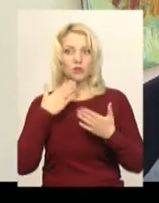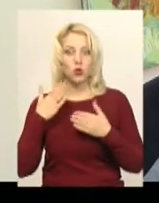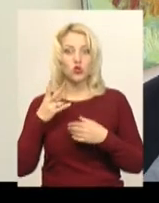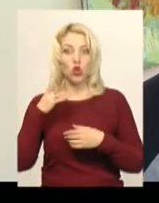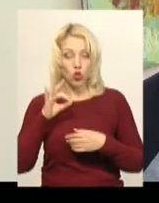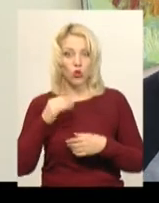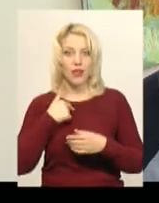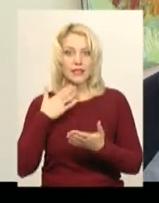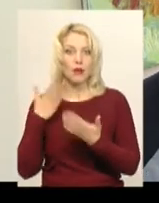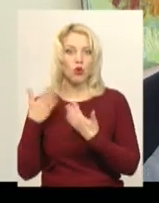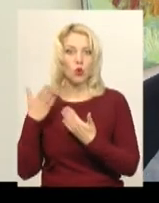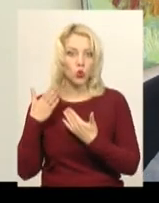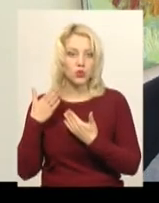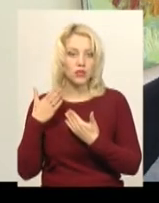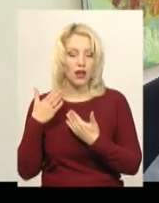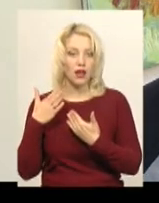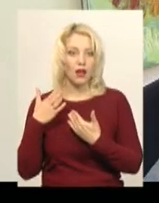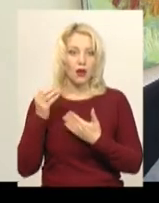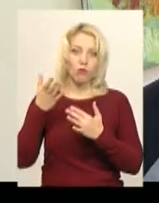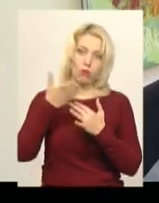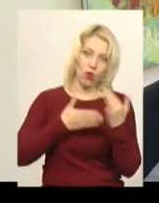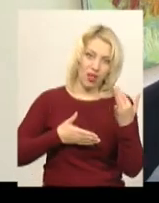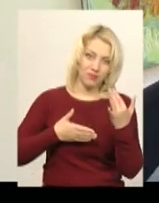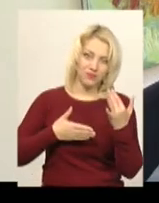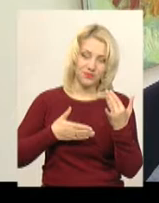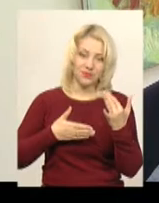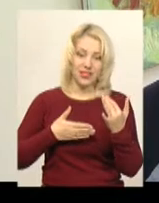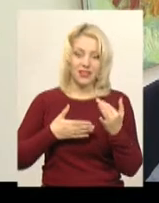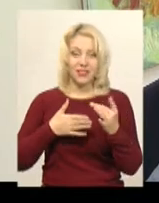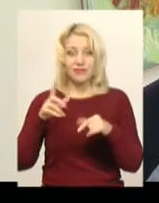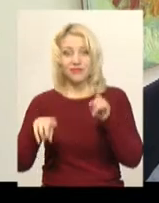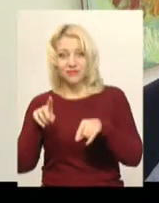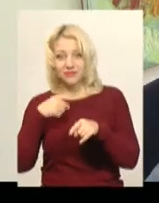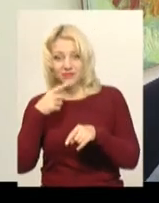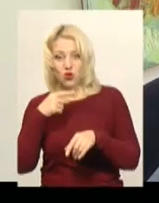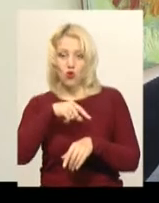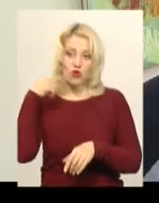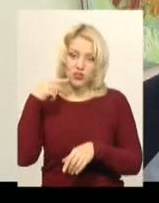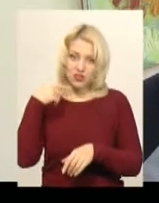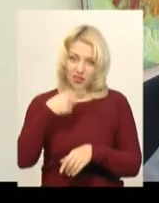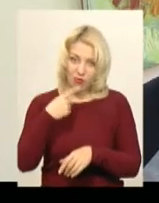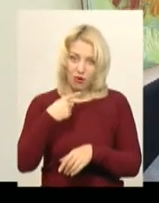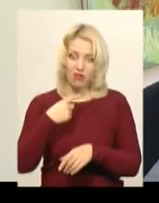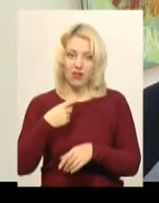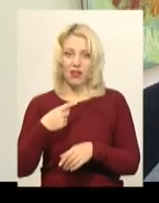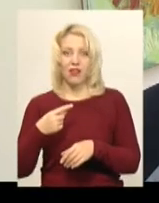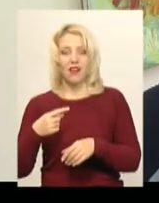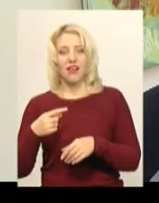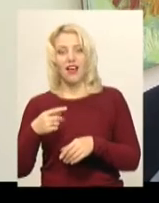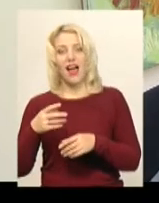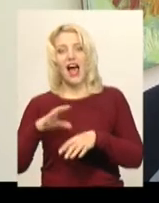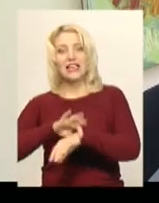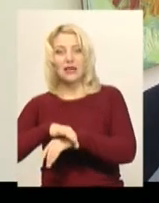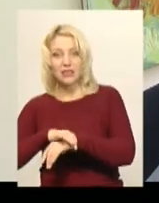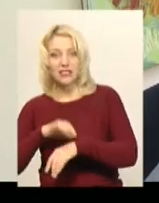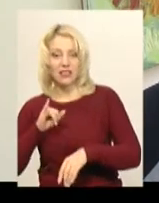спілкуюсь пополам. Дещо кажу на російський, дещо на азербайджанський. І